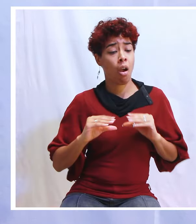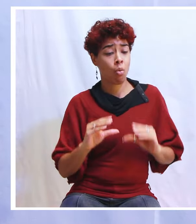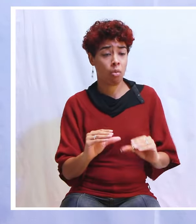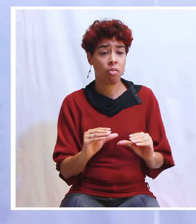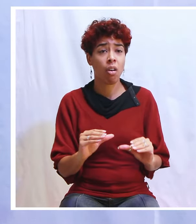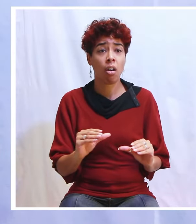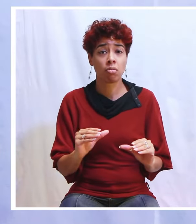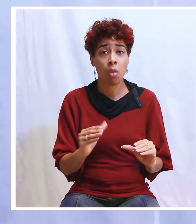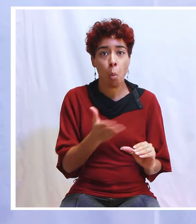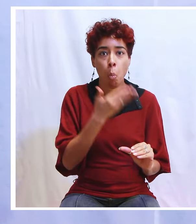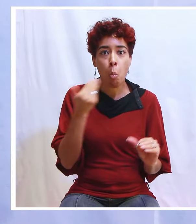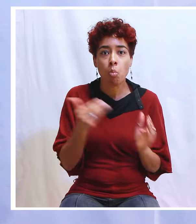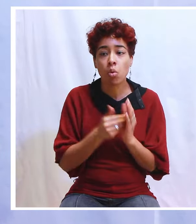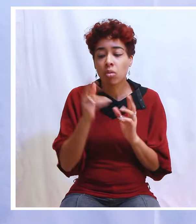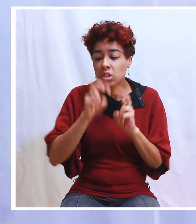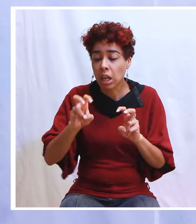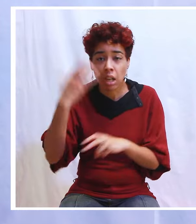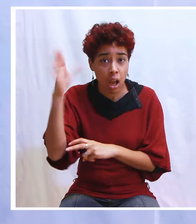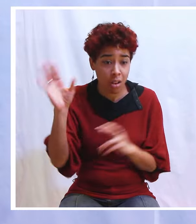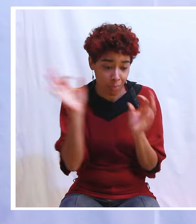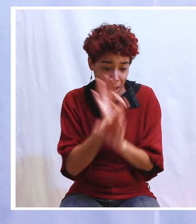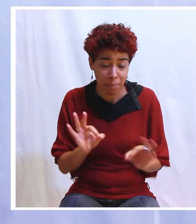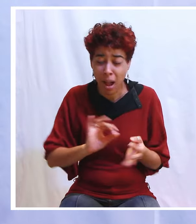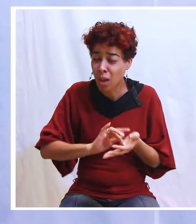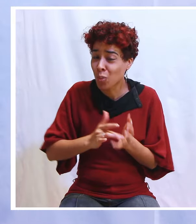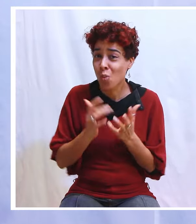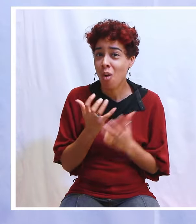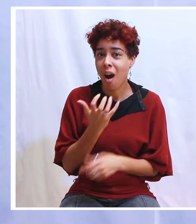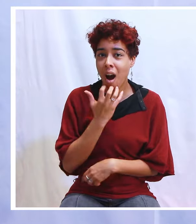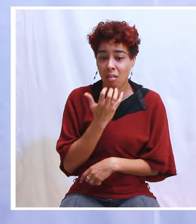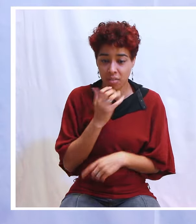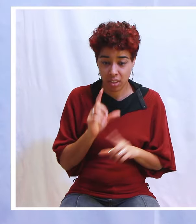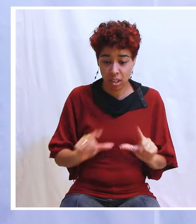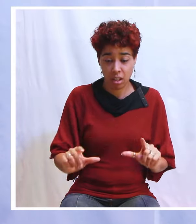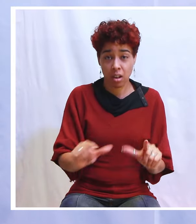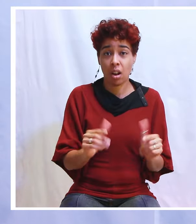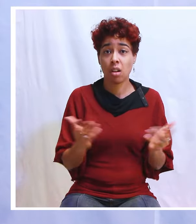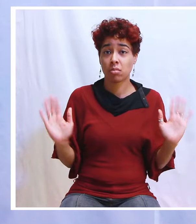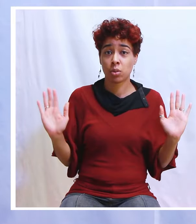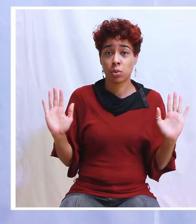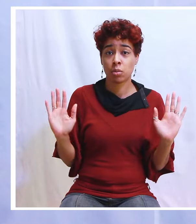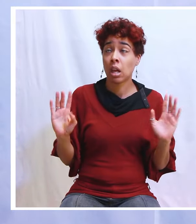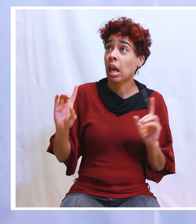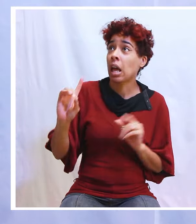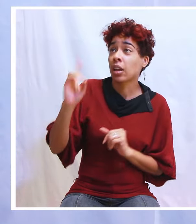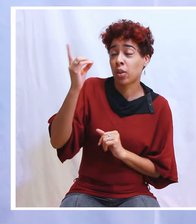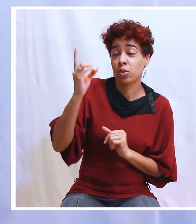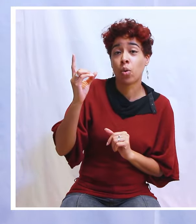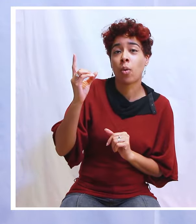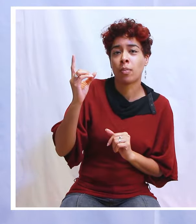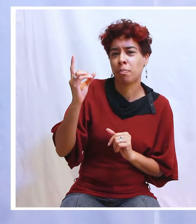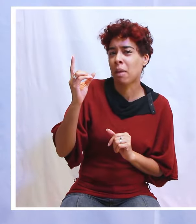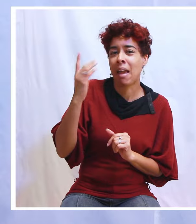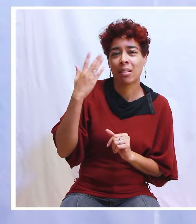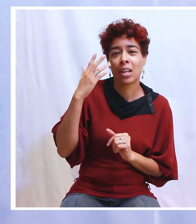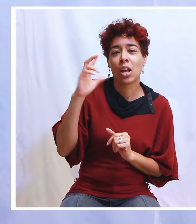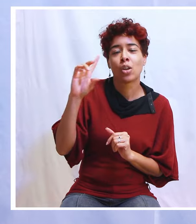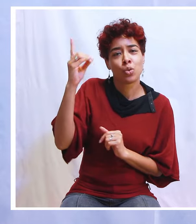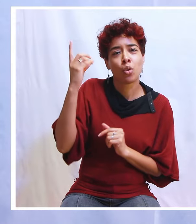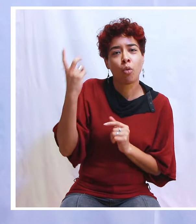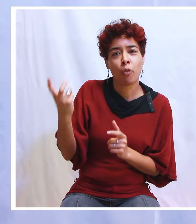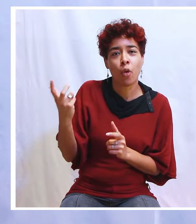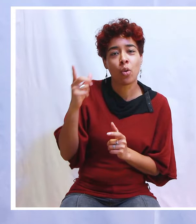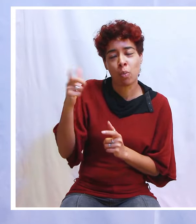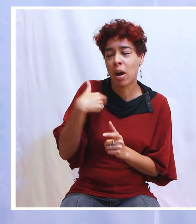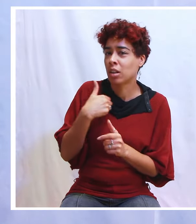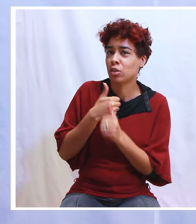Qu'est-ce qu'il pouvait chercher de mieux ? Tout ce qu'il désirait, c'était d'entrer dans la volonté de Dieu. Et c'est ce qui fait qu s'est levé et qu a dit je ne vais pas